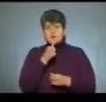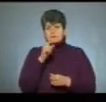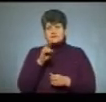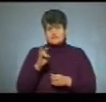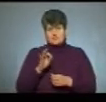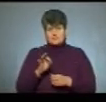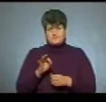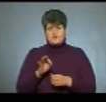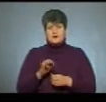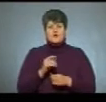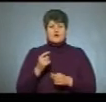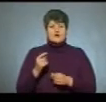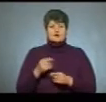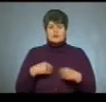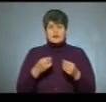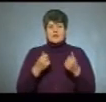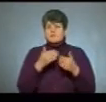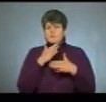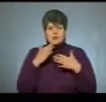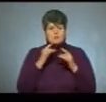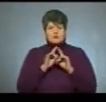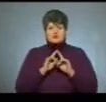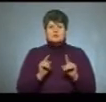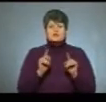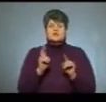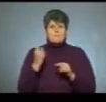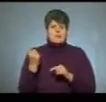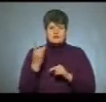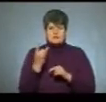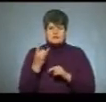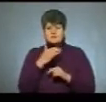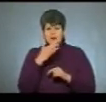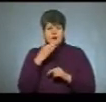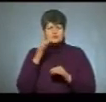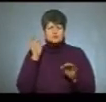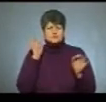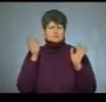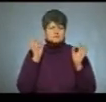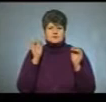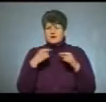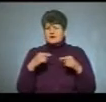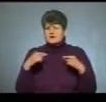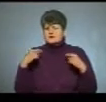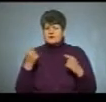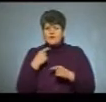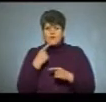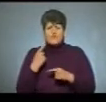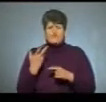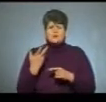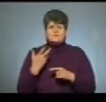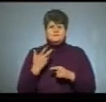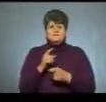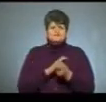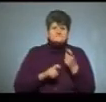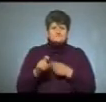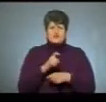багато, особливо тим, хто вперше, бо дуже багато різних слухів і такі нагнітання йде інформації про те,